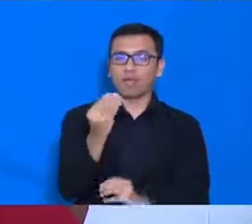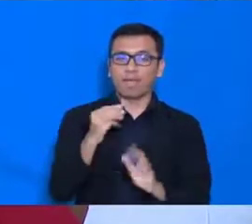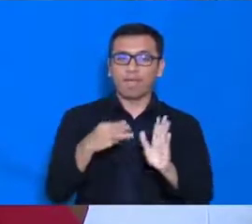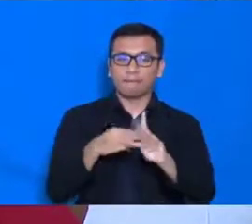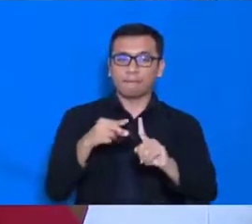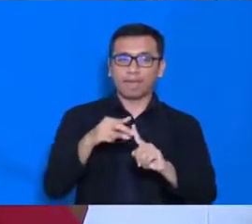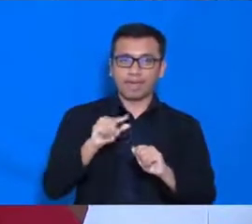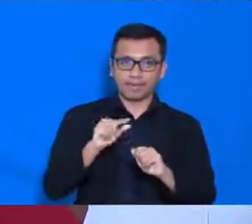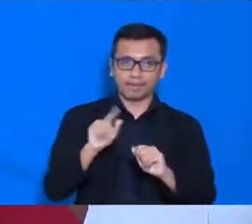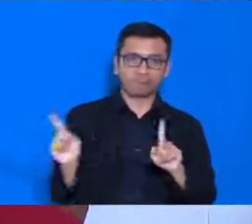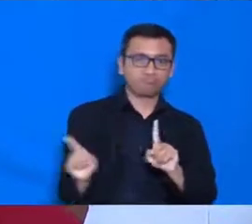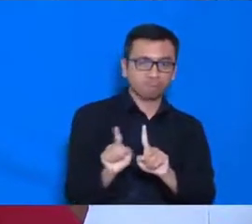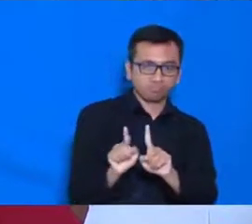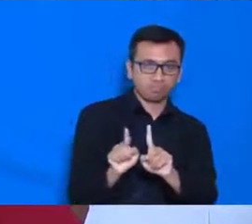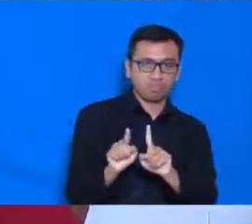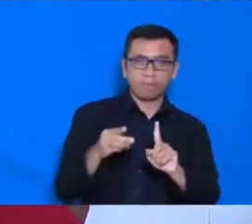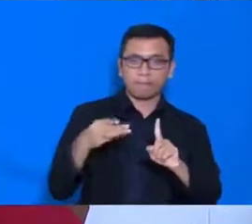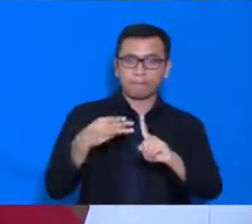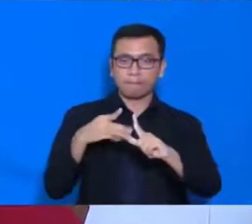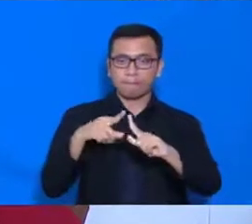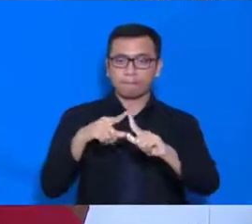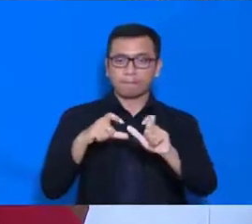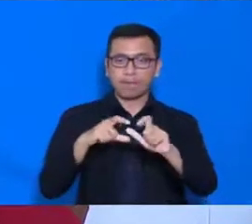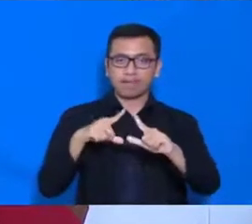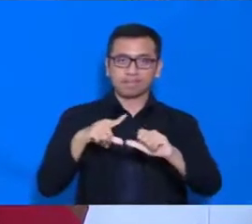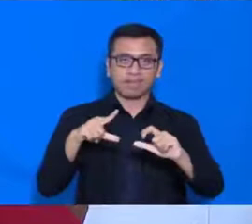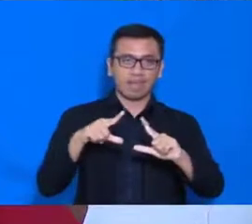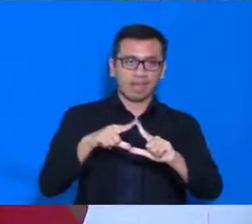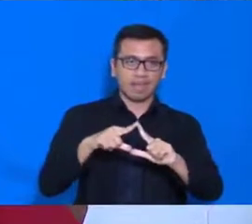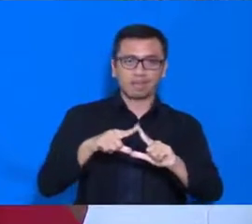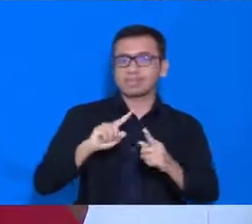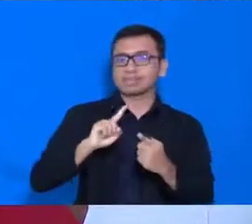Basara, Pak Asusani, dan Pak Jajilul.